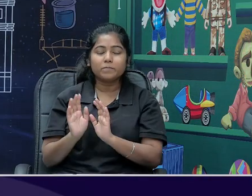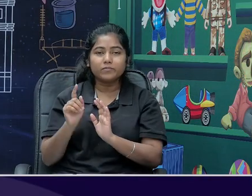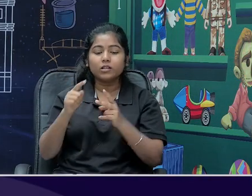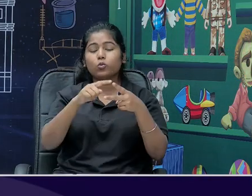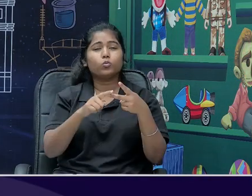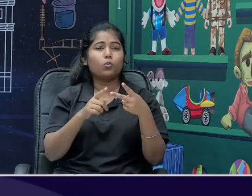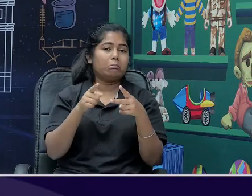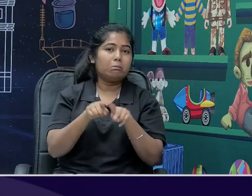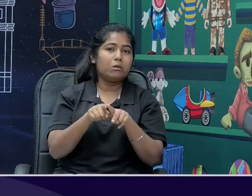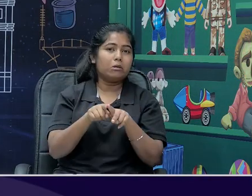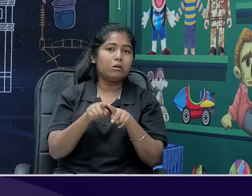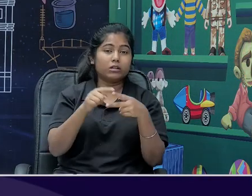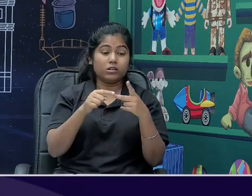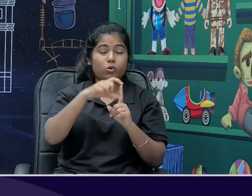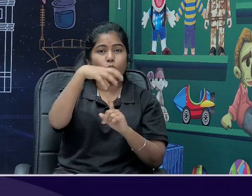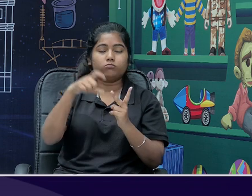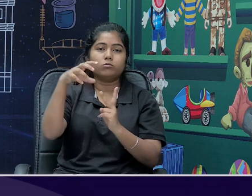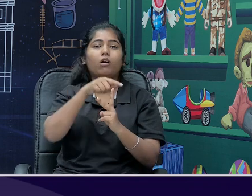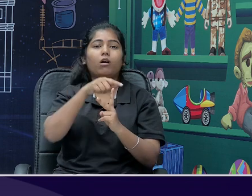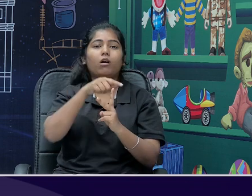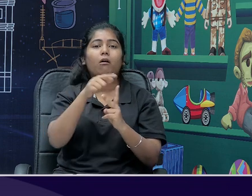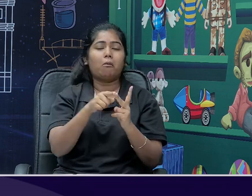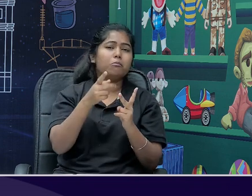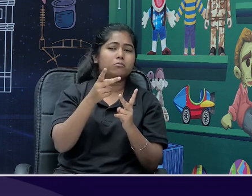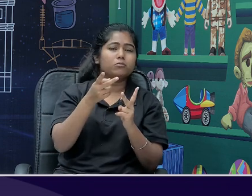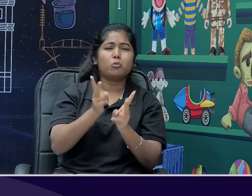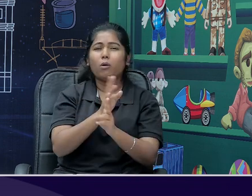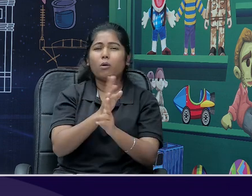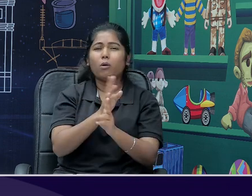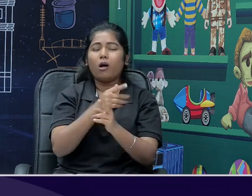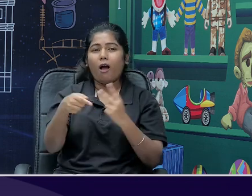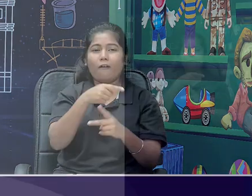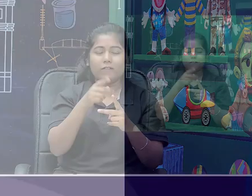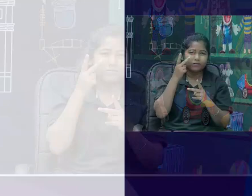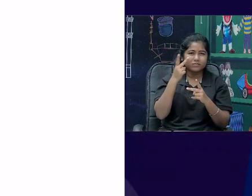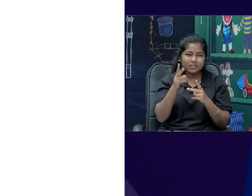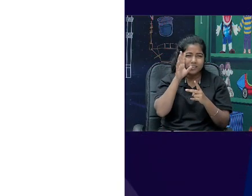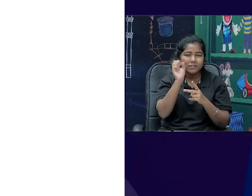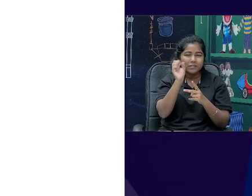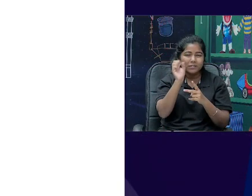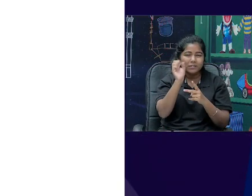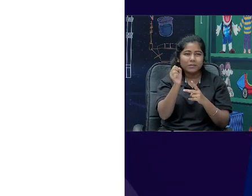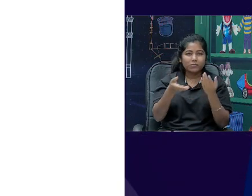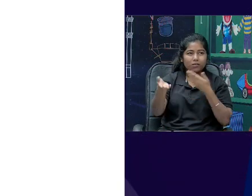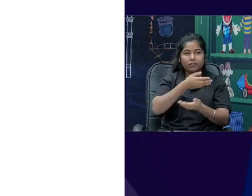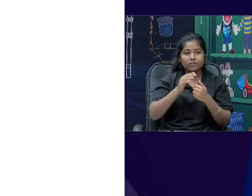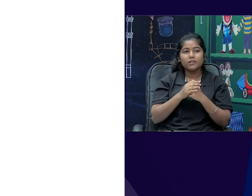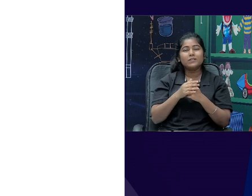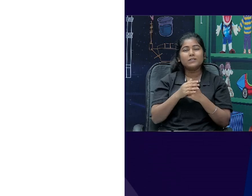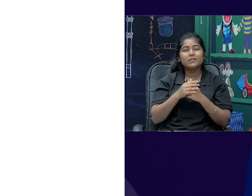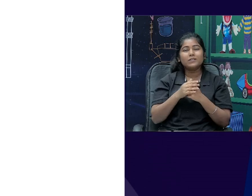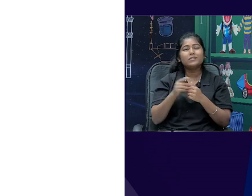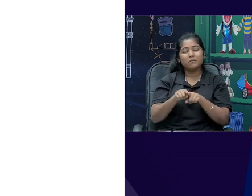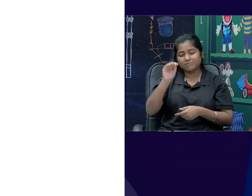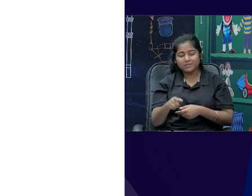departmental undertakings है, हर बच्चे ने ये लोगों देखके याद आगया होगा train और पूरी उनकी childhood